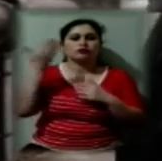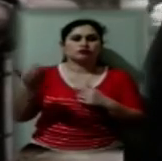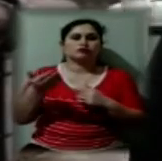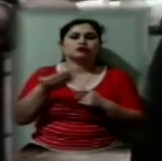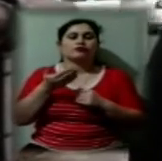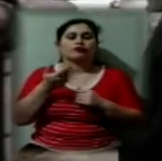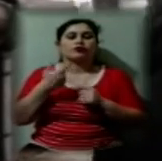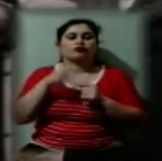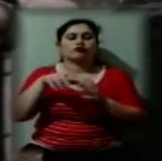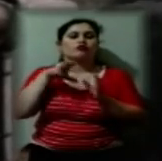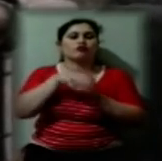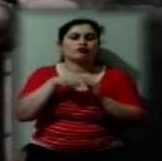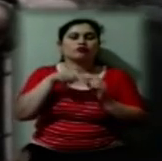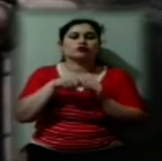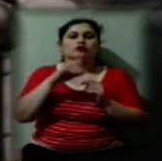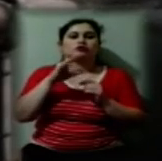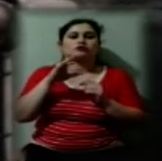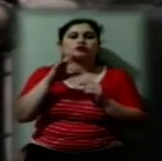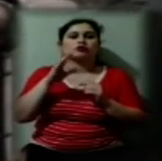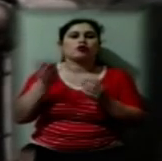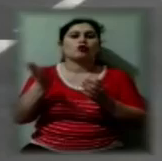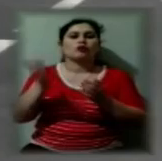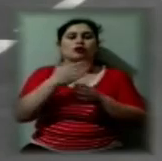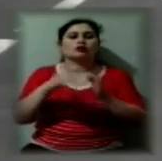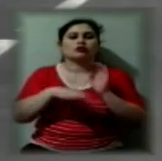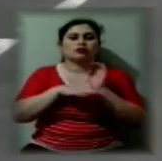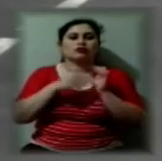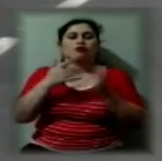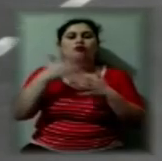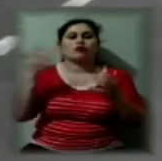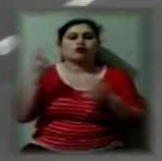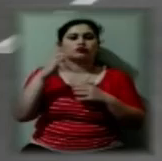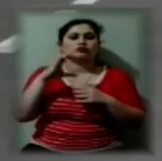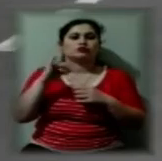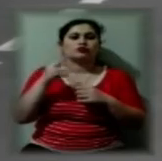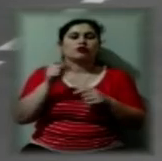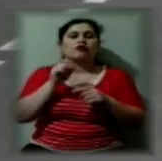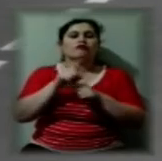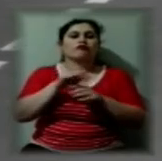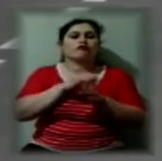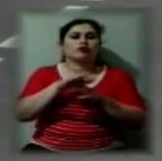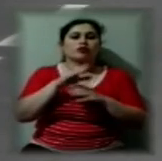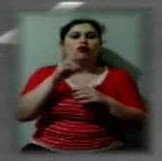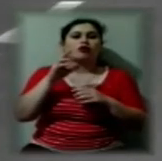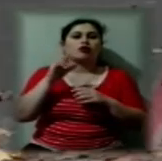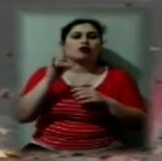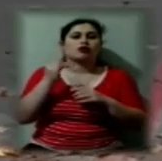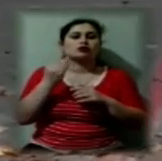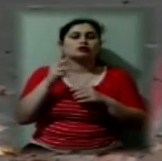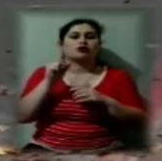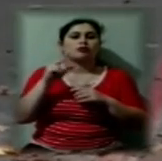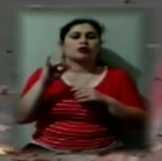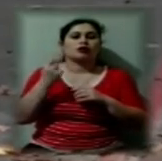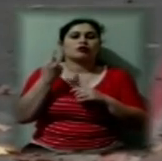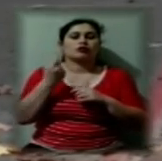входить знос дерев, розширення на одну смугу. Викони роботи підрядна організація Камелія Один, заступник директора підрядної